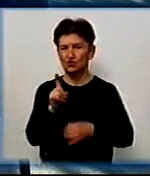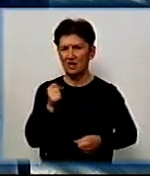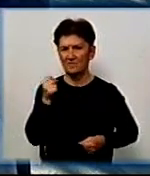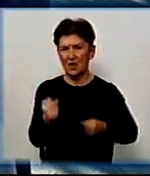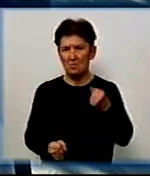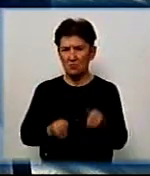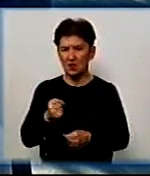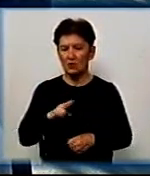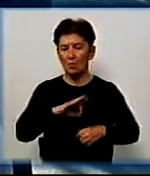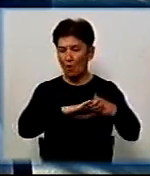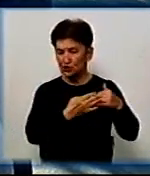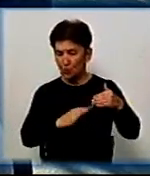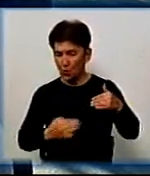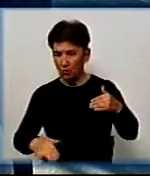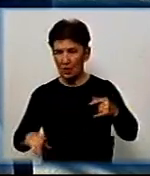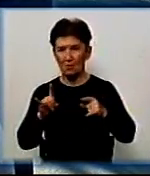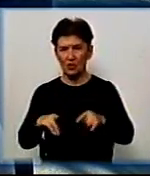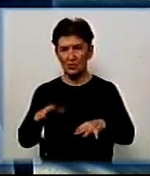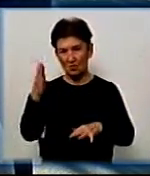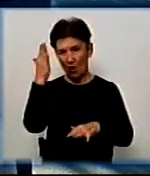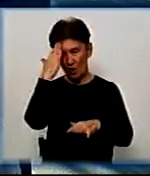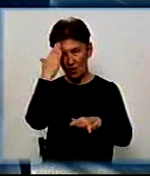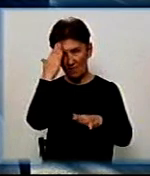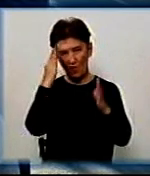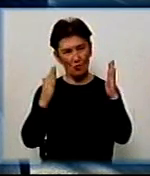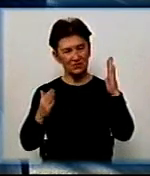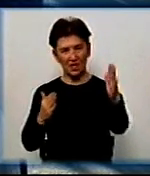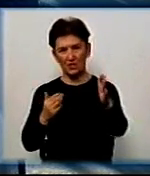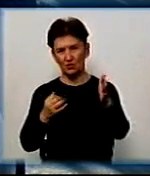ступеньках, потім толкнув його головою об стінку,